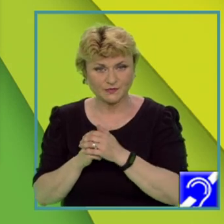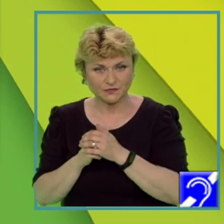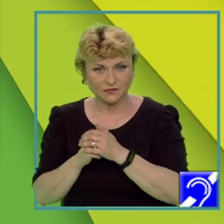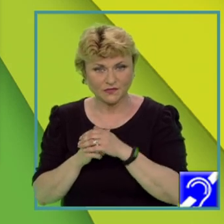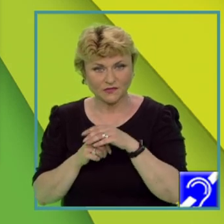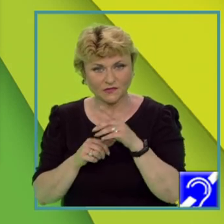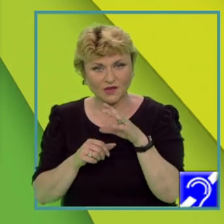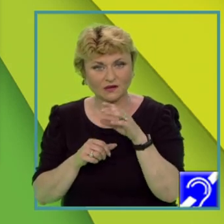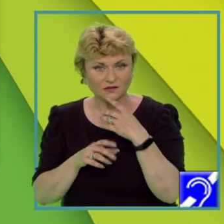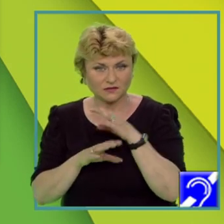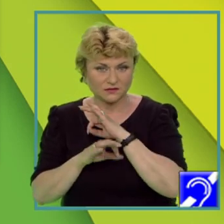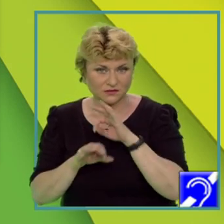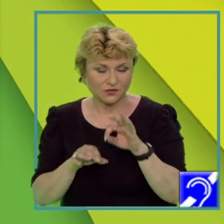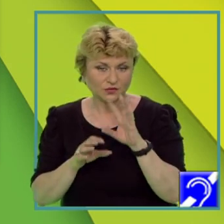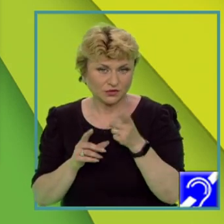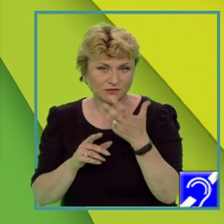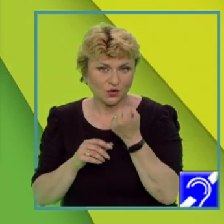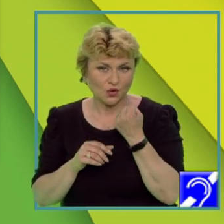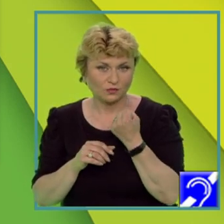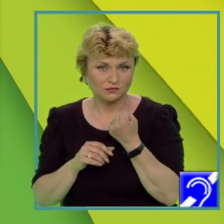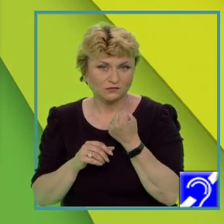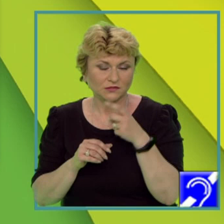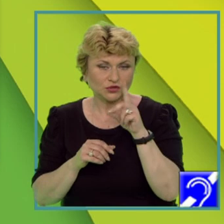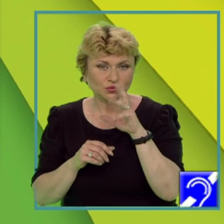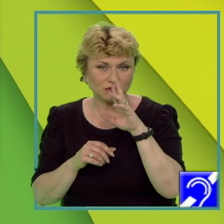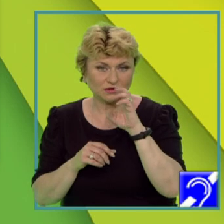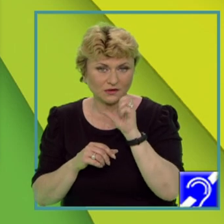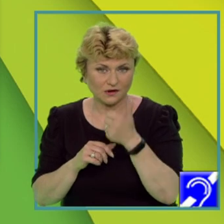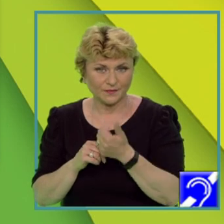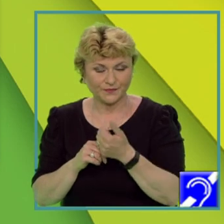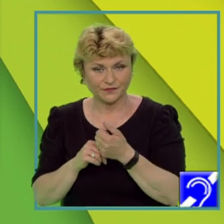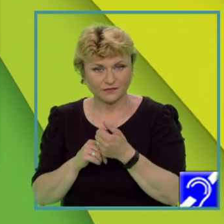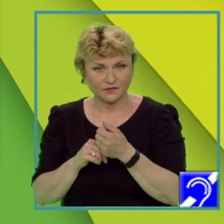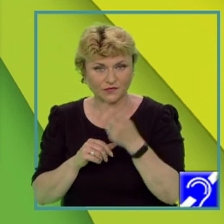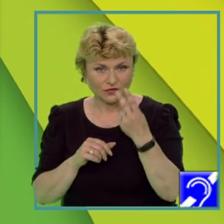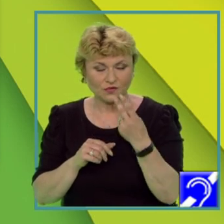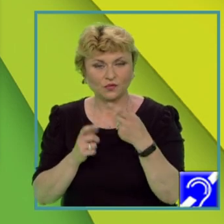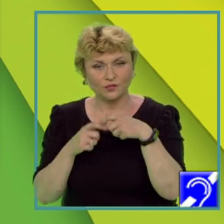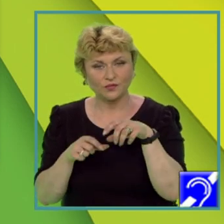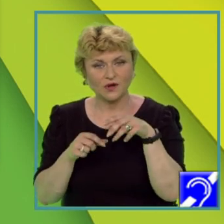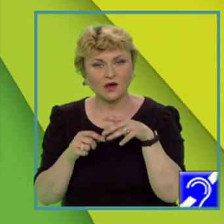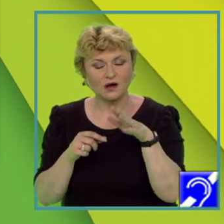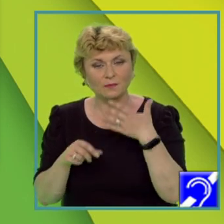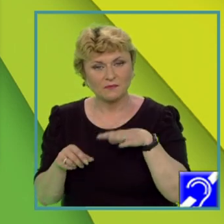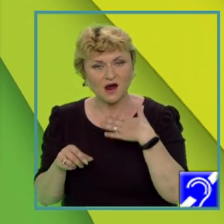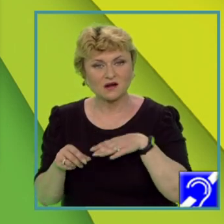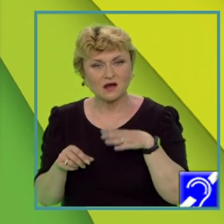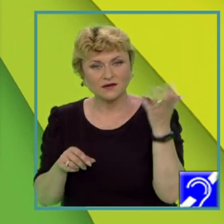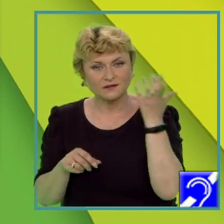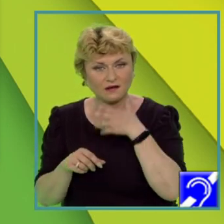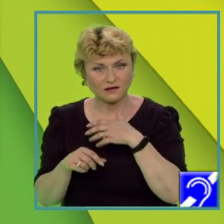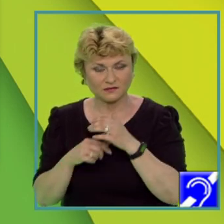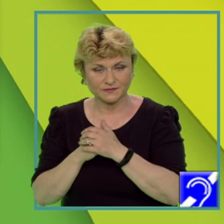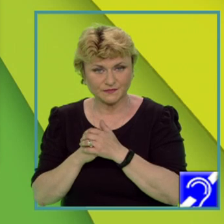Evident, putem lua în considerare fluviul Dunărea. Două porturi la Marea Neagră, Burgas și Varna.